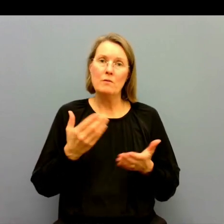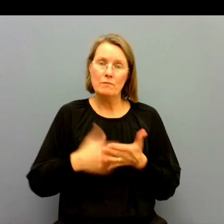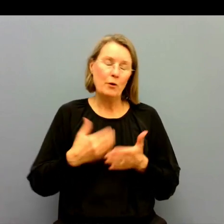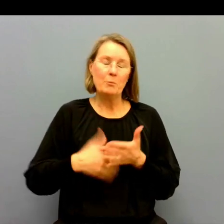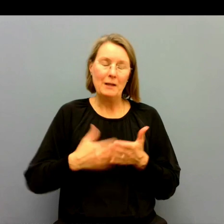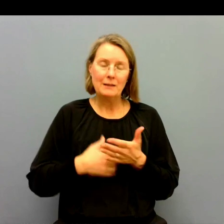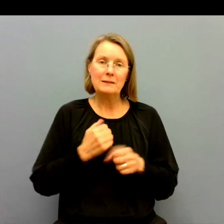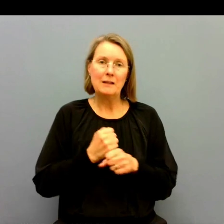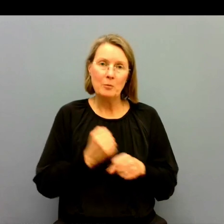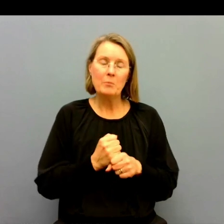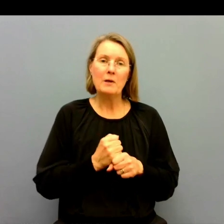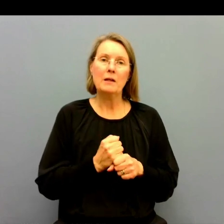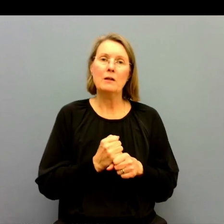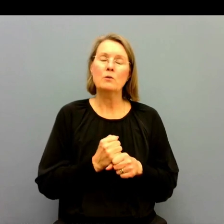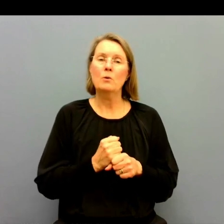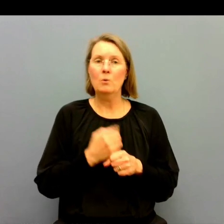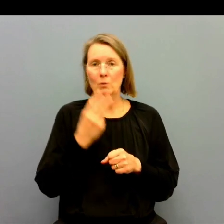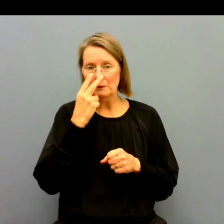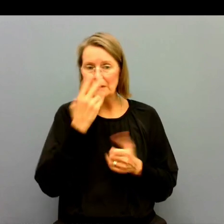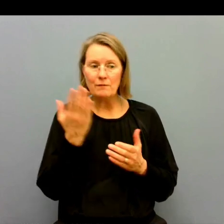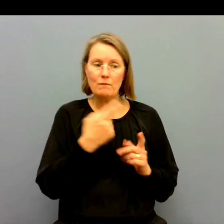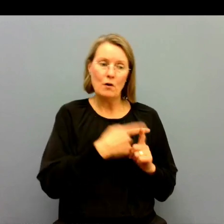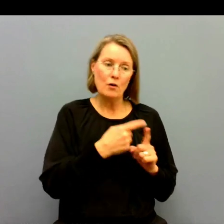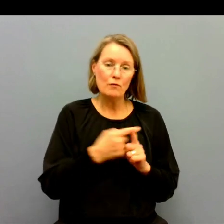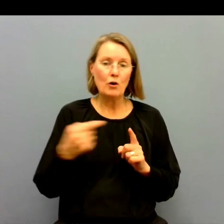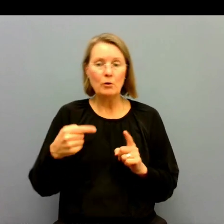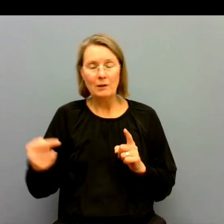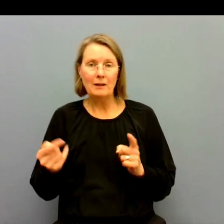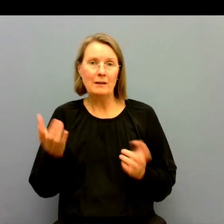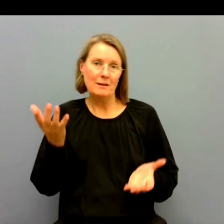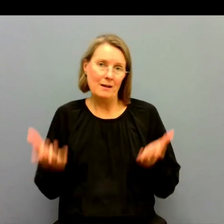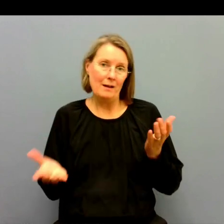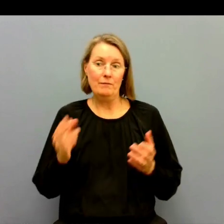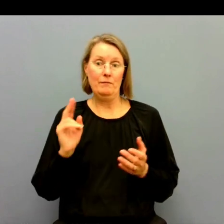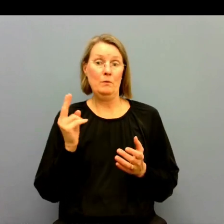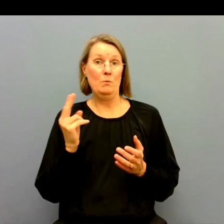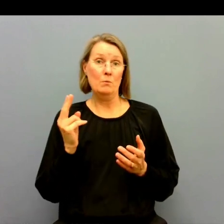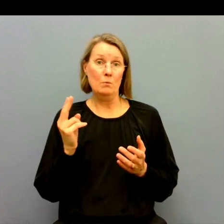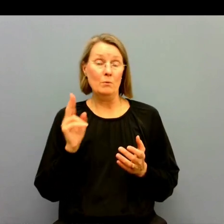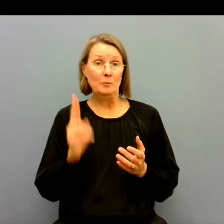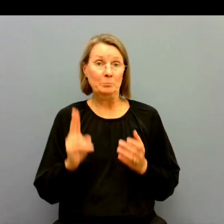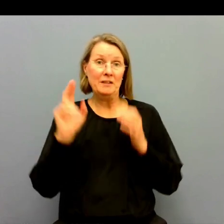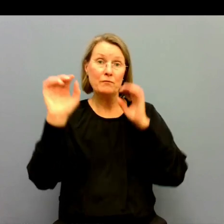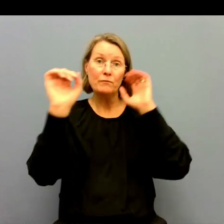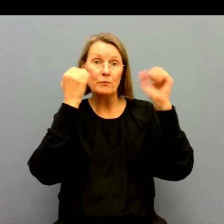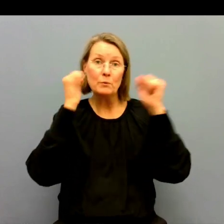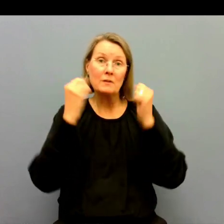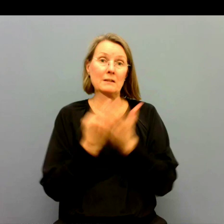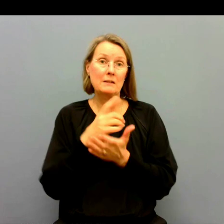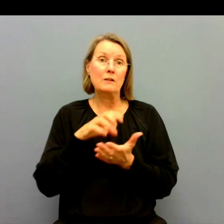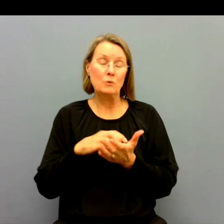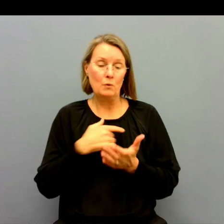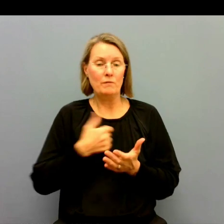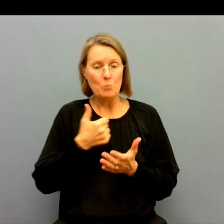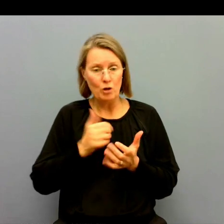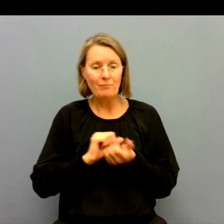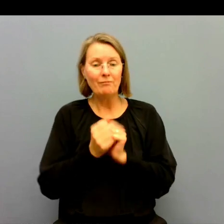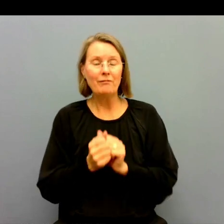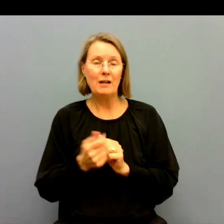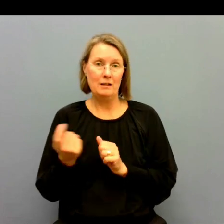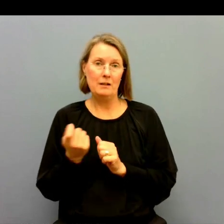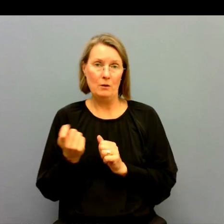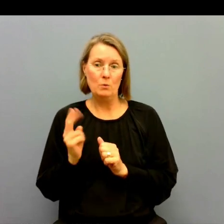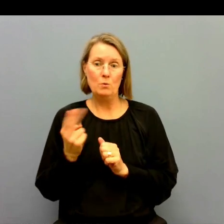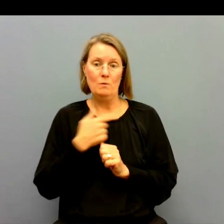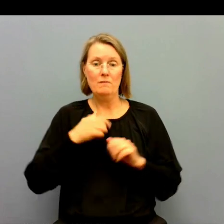- och nackdela med de olika förslag som läggs där. För att det är en frustrerad situation nu. Och det behöver göras